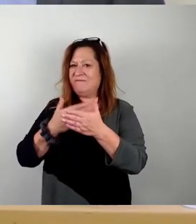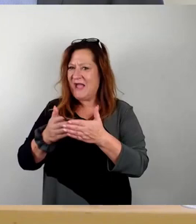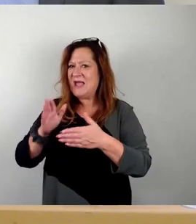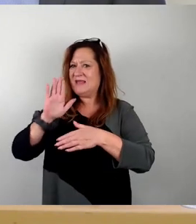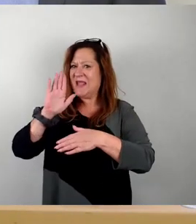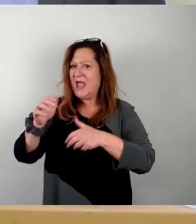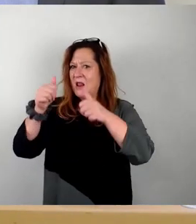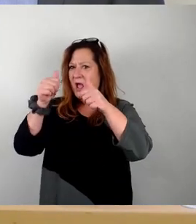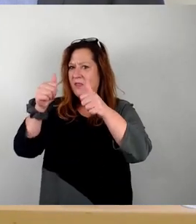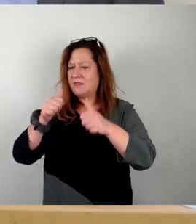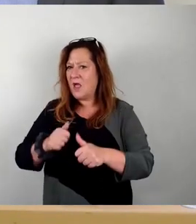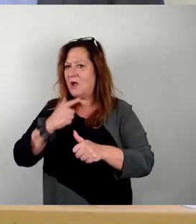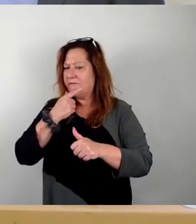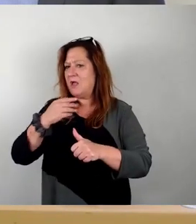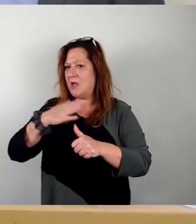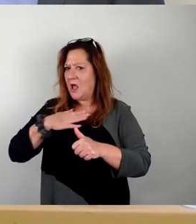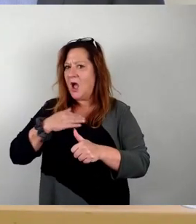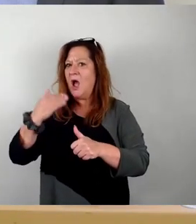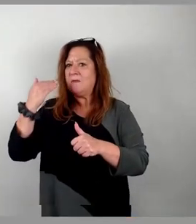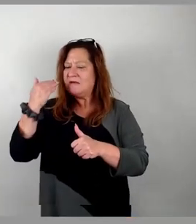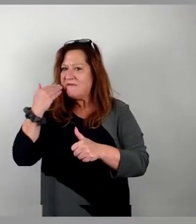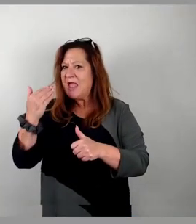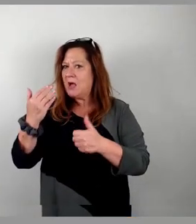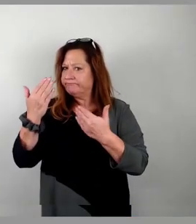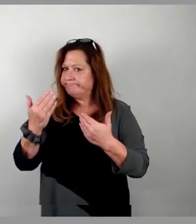Wer dem folgen möchte, den bitte ich jetzt um das Stimmzeichen.